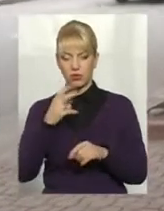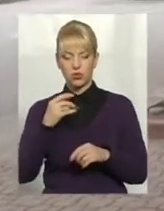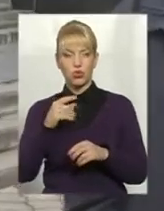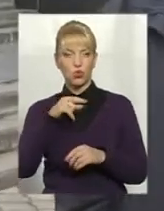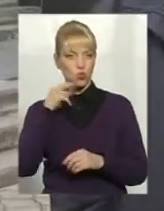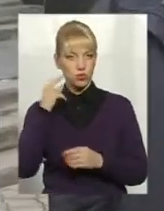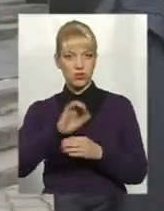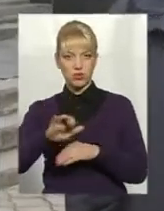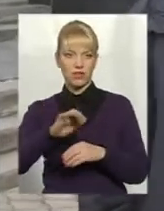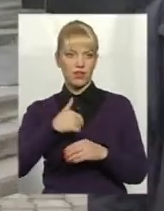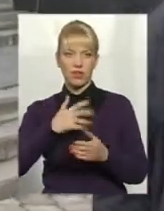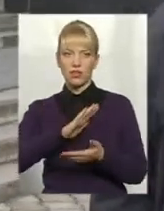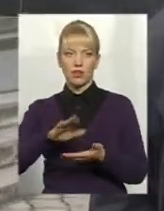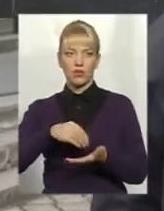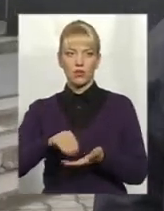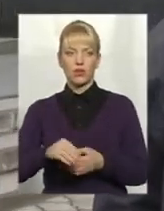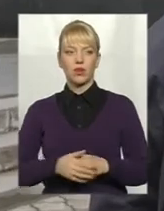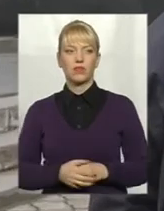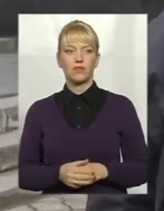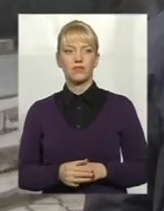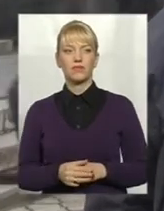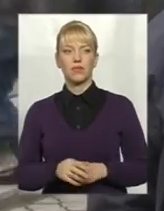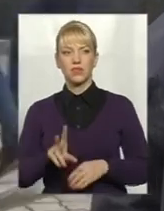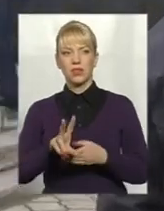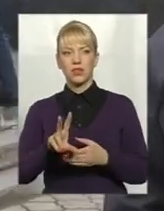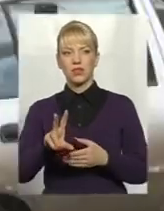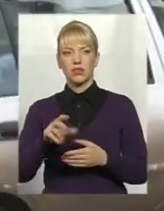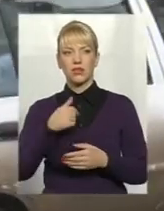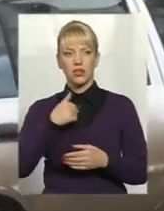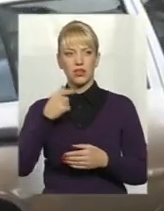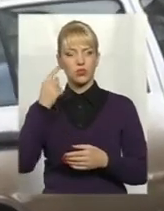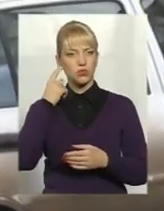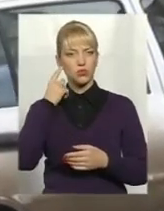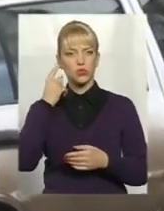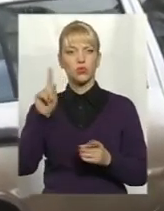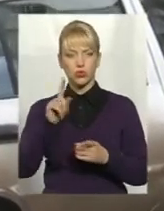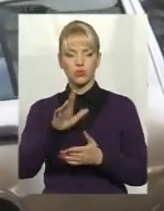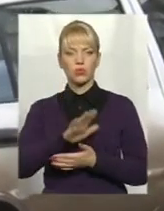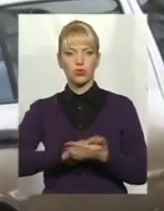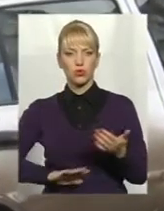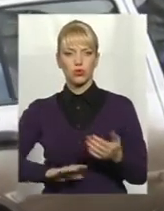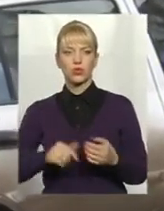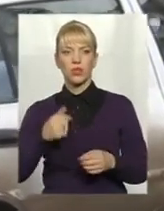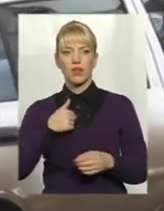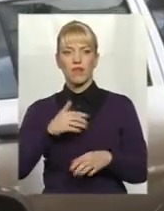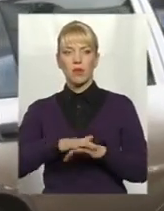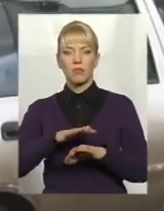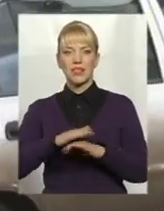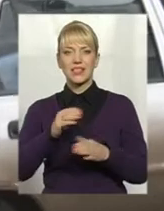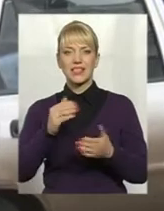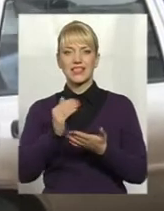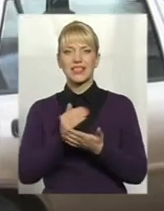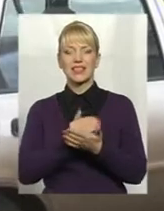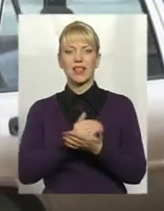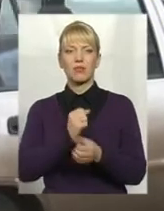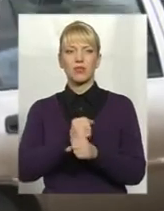купляю. Прикладів не знаю, але мені так кажуть, що продовжують. Мені важко сказати. Я в банківській соціоні пропрацювала,